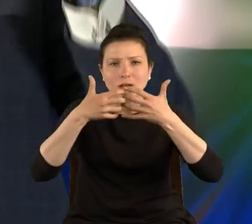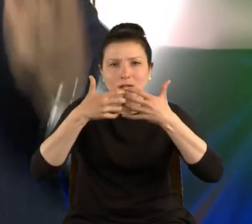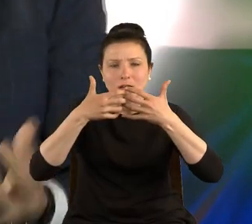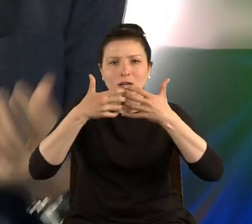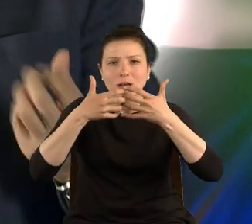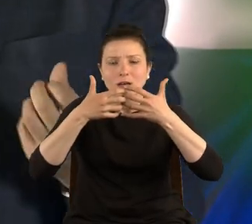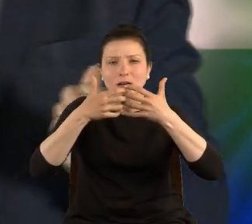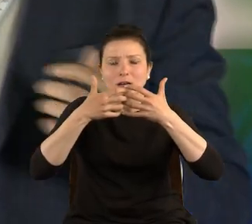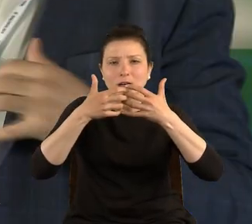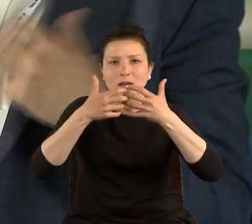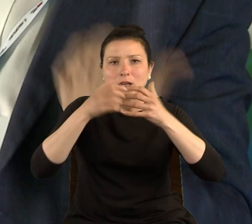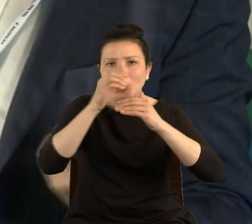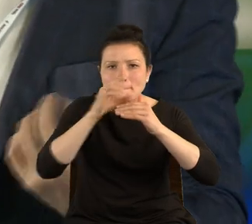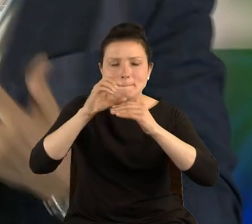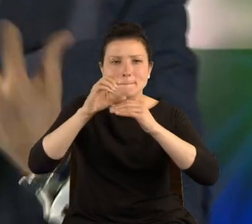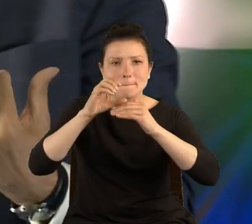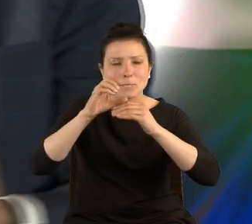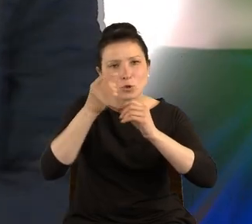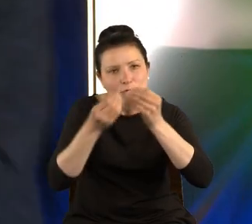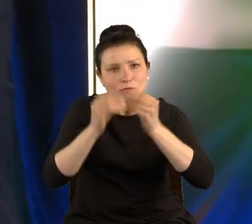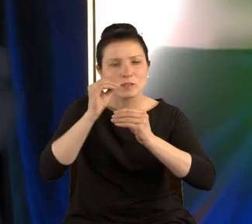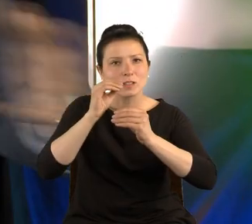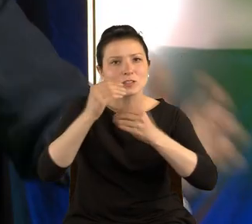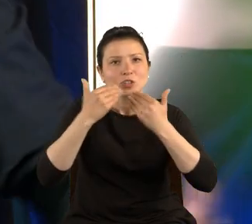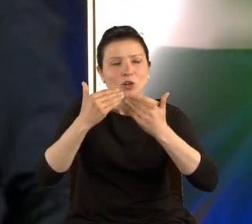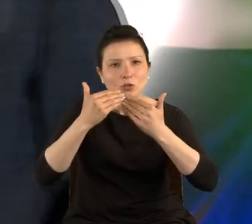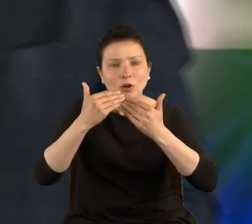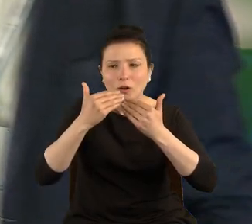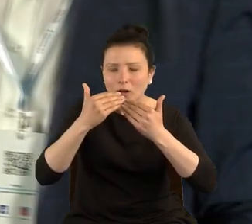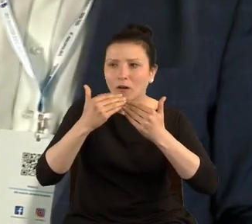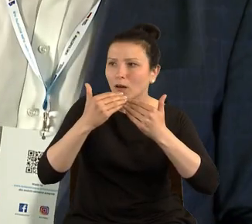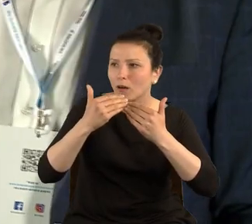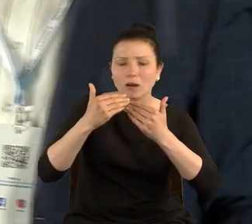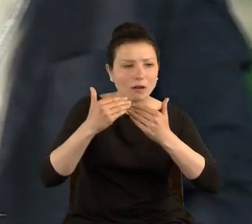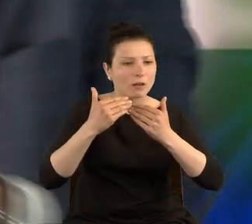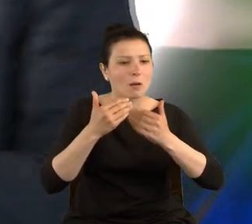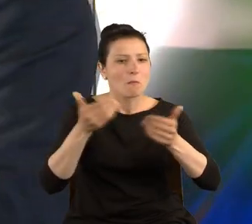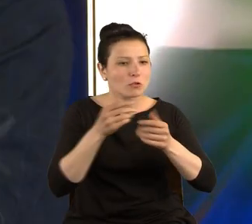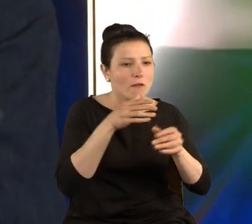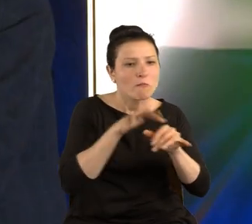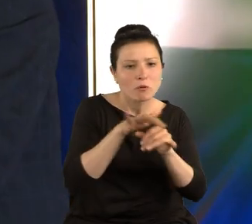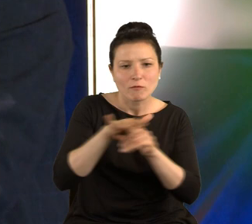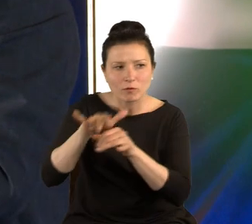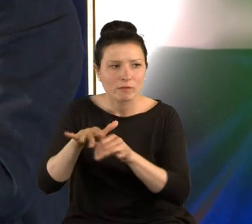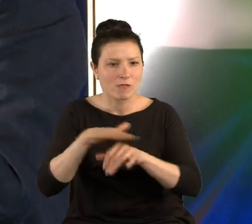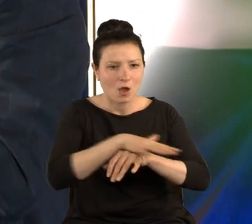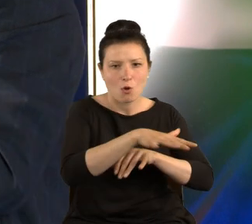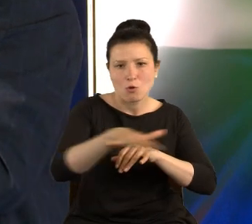naddatek pozwala mu kształtować w jakimś stopniu otoczenie dookoła siebie. Oczywiście zwierzęta